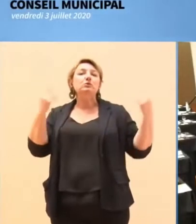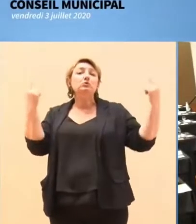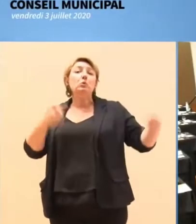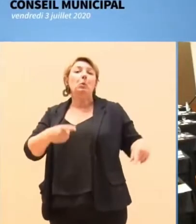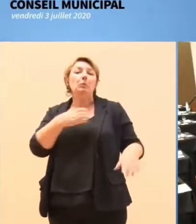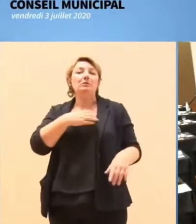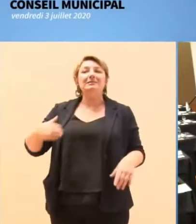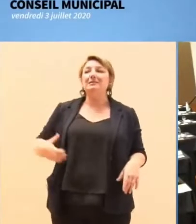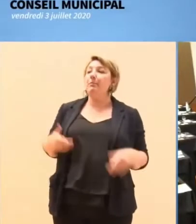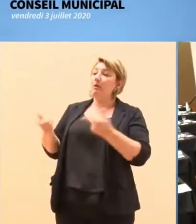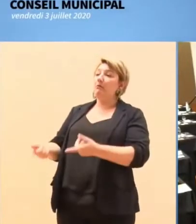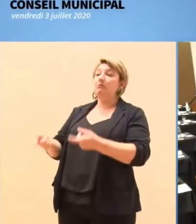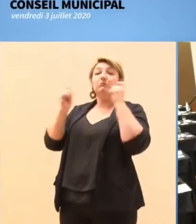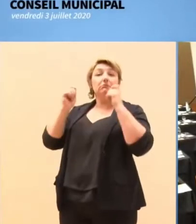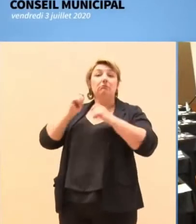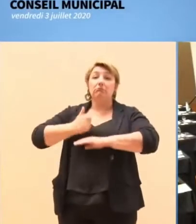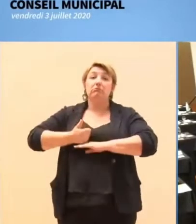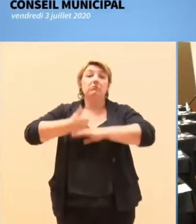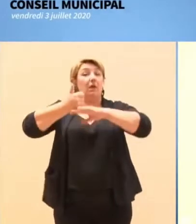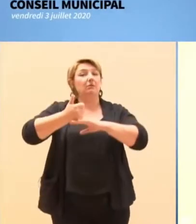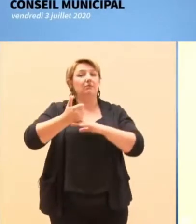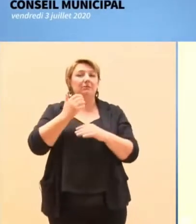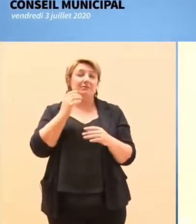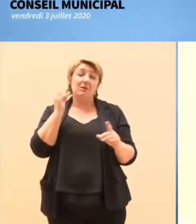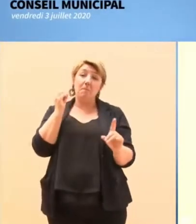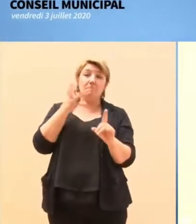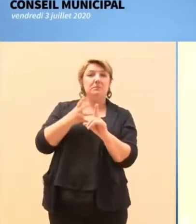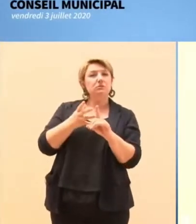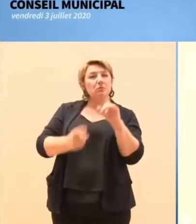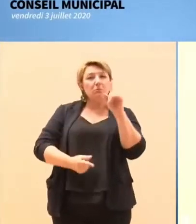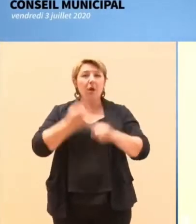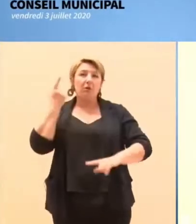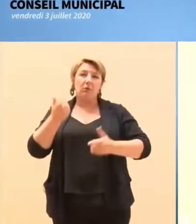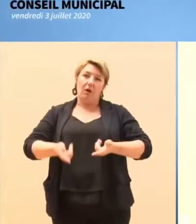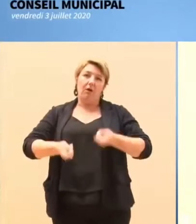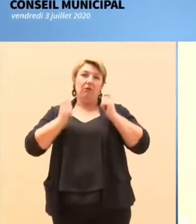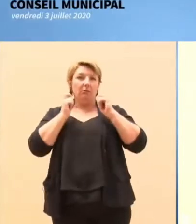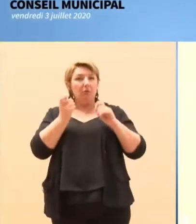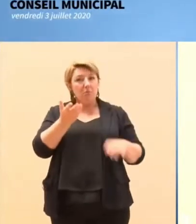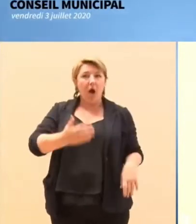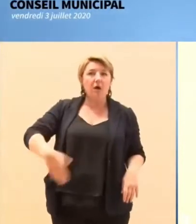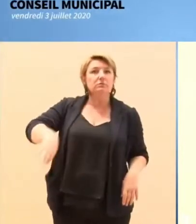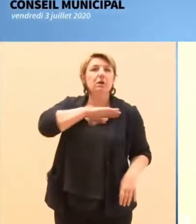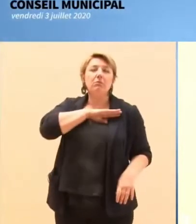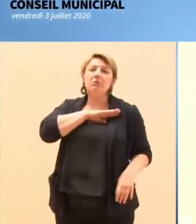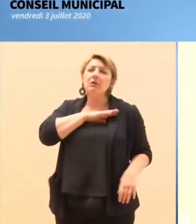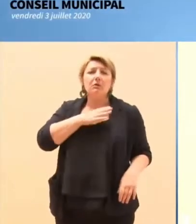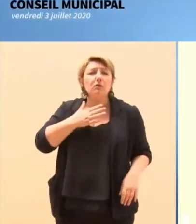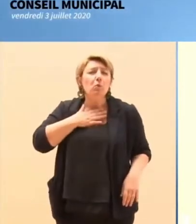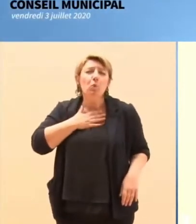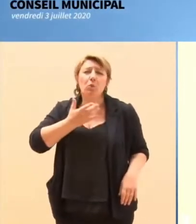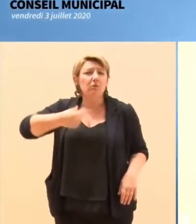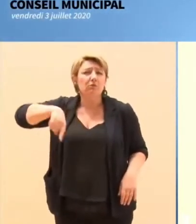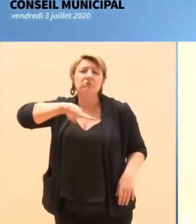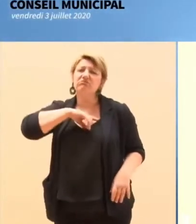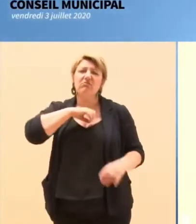ils nous ont confié une mission particulière, une responsabilité que nous assumerons. Proposer des alternatives à